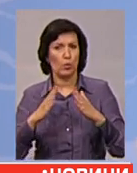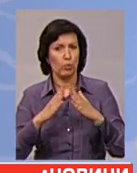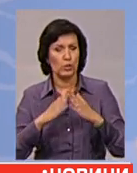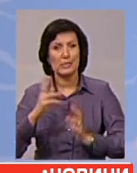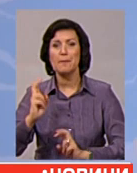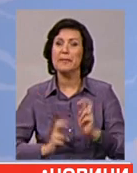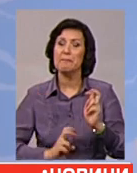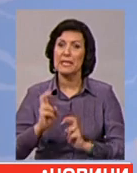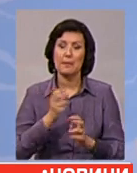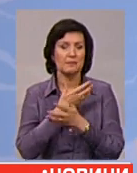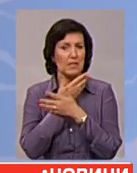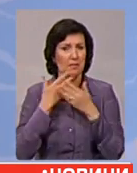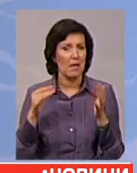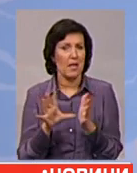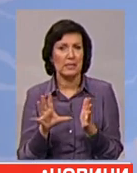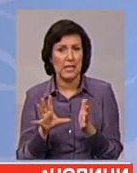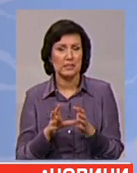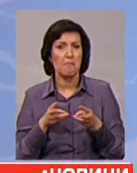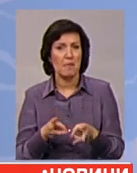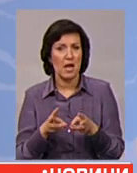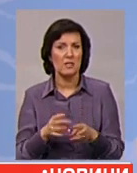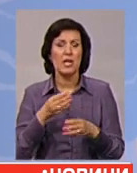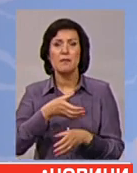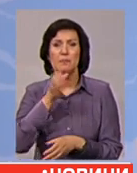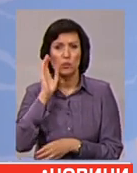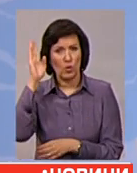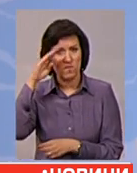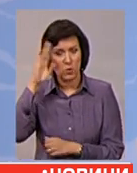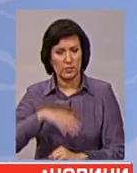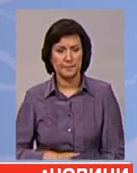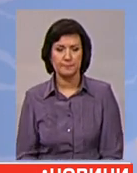та підприємства. Немає електрики, палива та питної води.